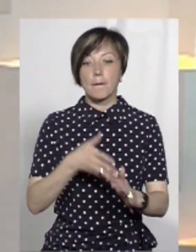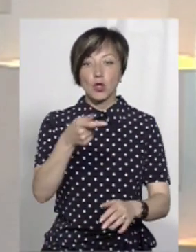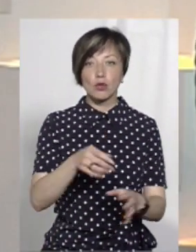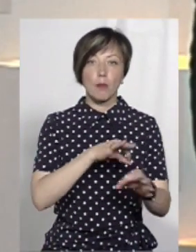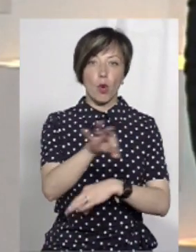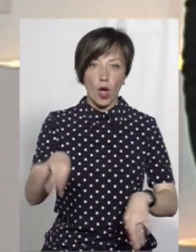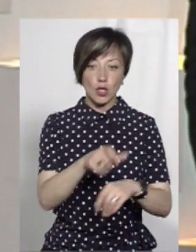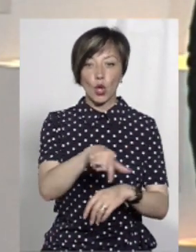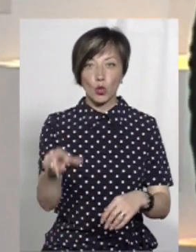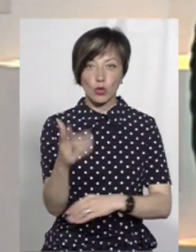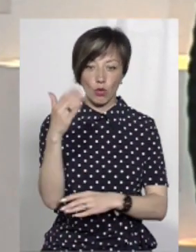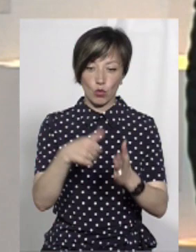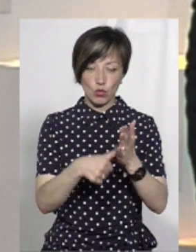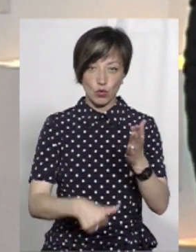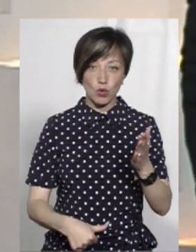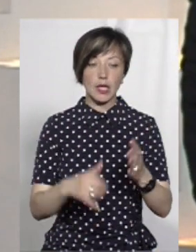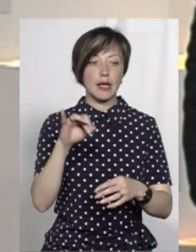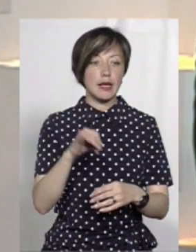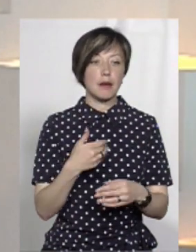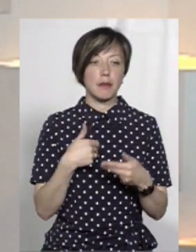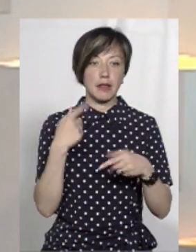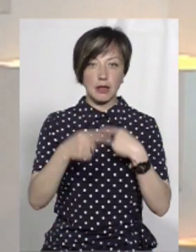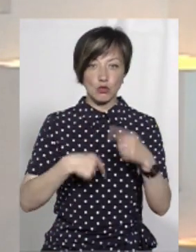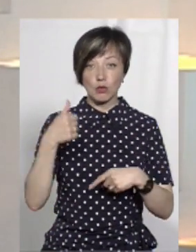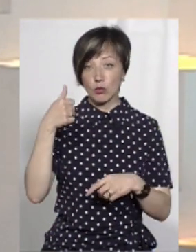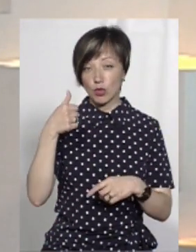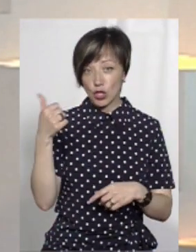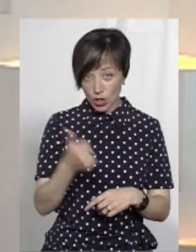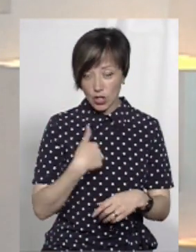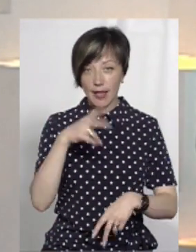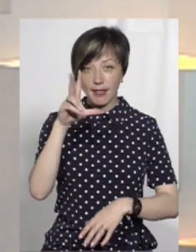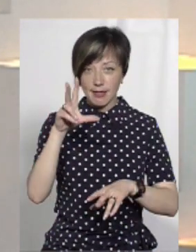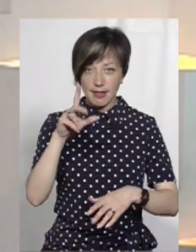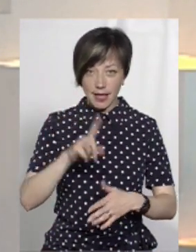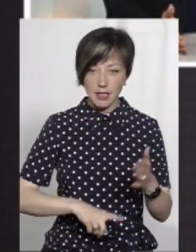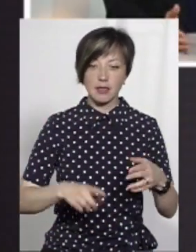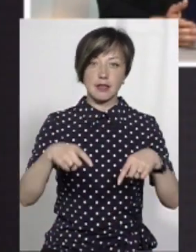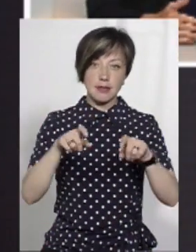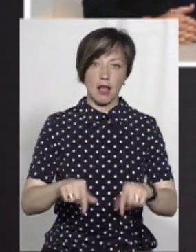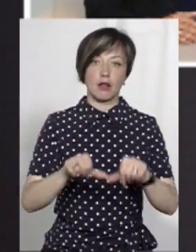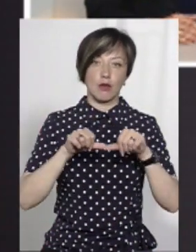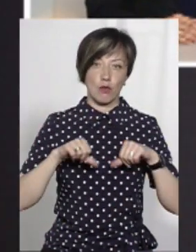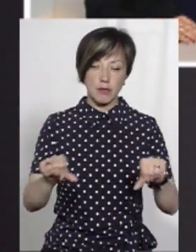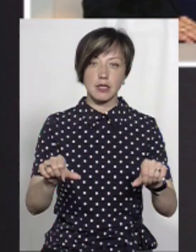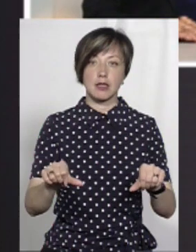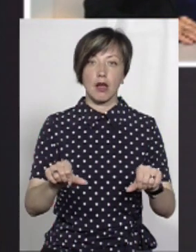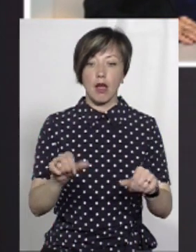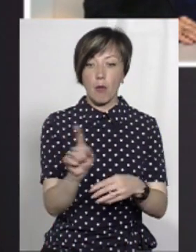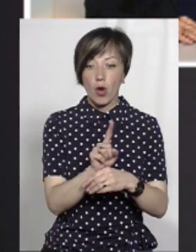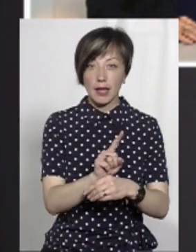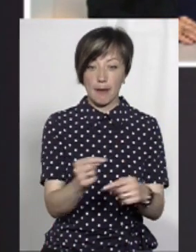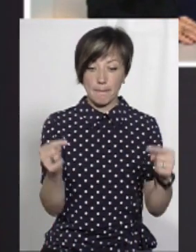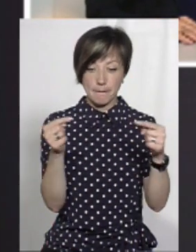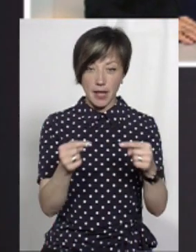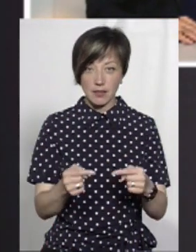Подаються проєкти, люди за них голосують. І ми на наступному тижні, я надіюся, сяде вже комісія, яка по критеріям